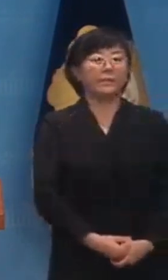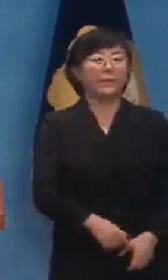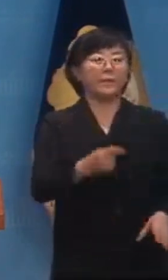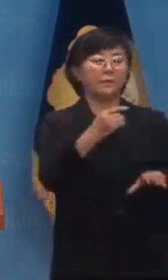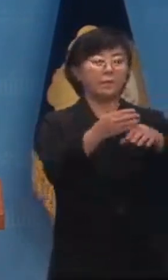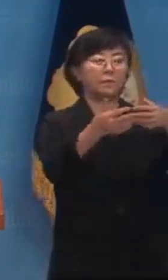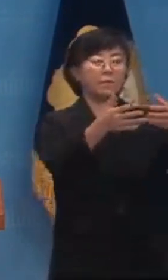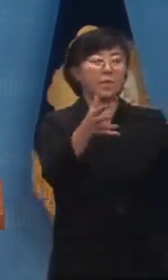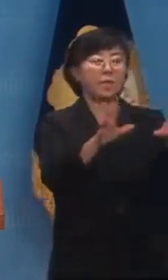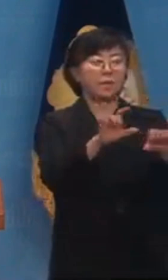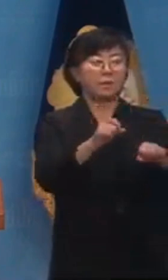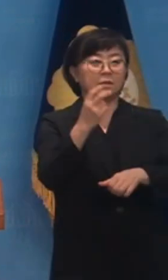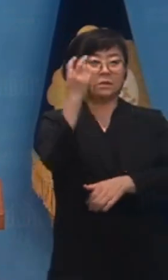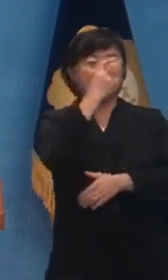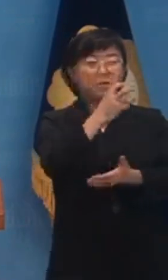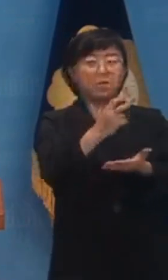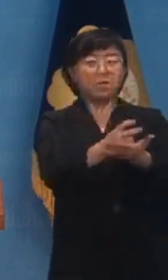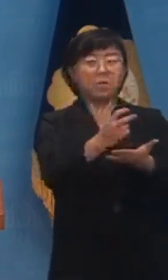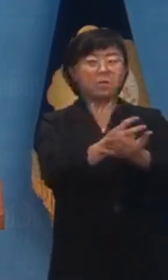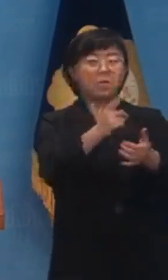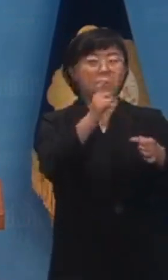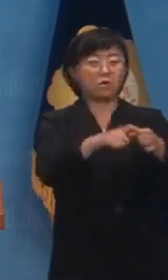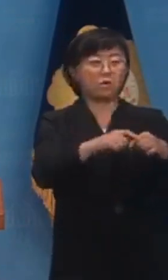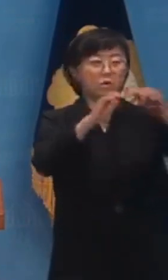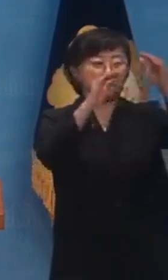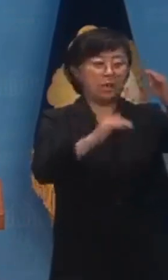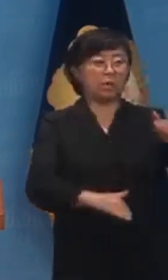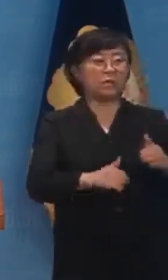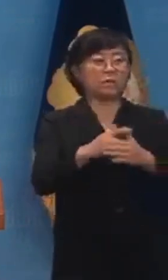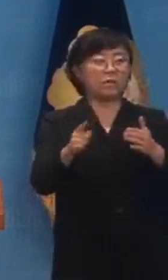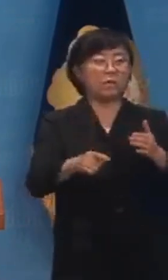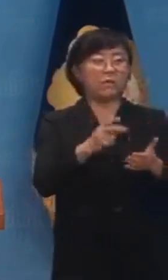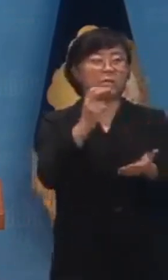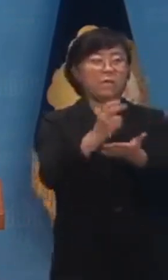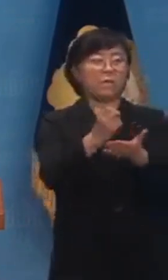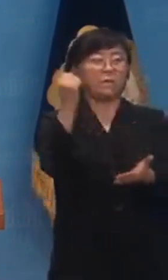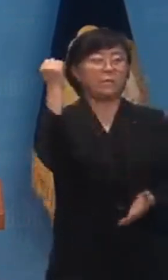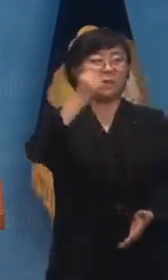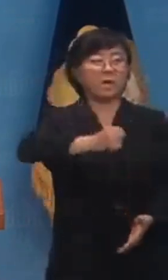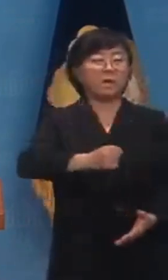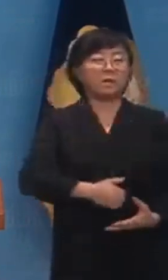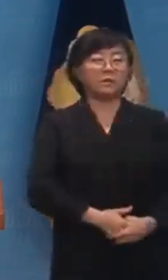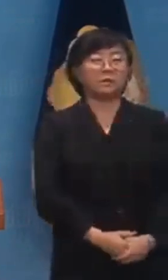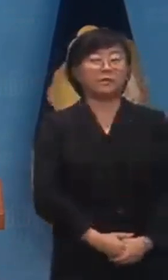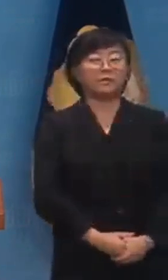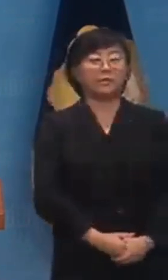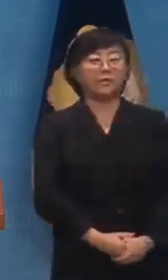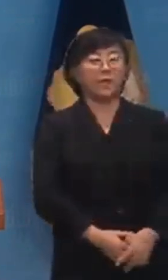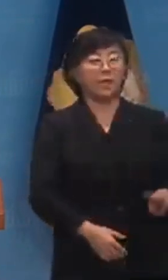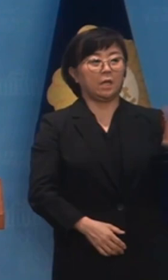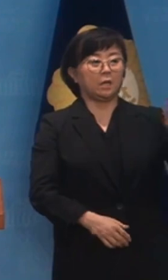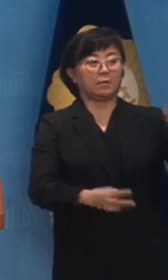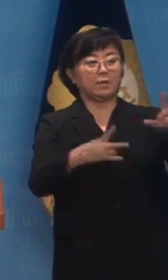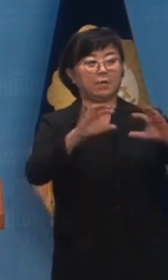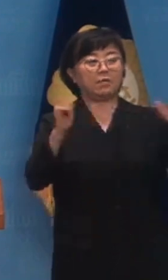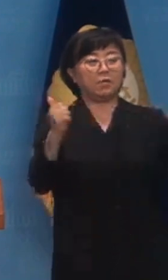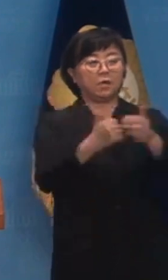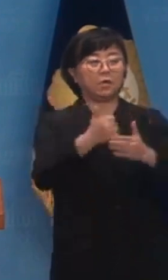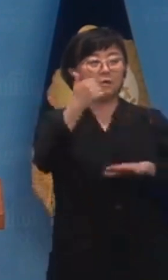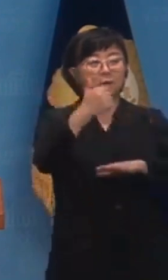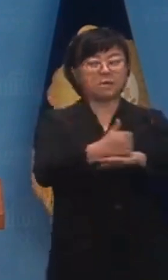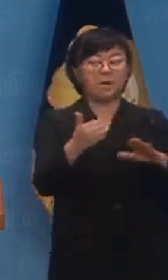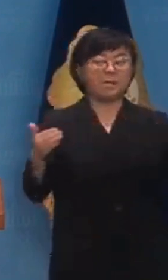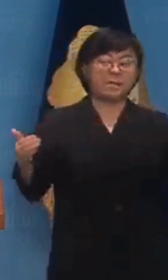민주당의 쌍특검법은 목적도 내용도 모두 위험입니다. 21대 국회도 이제